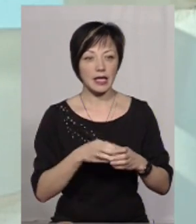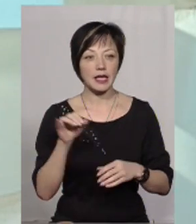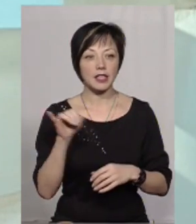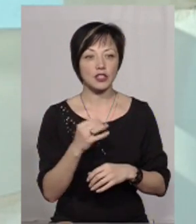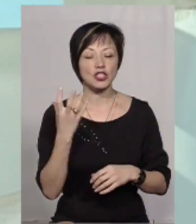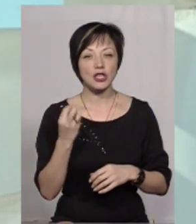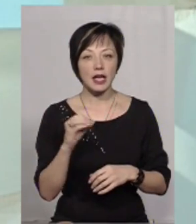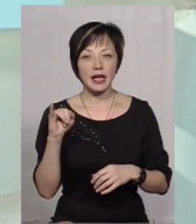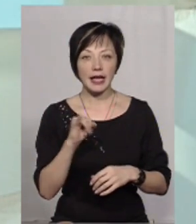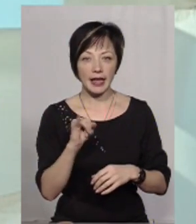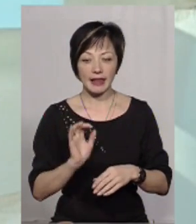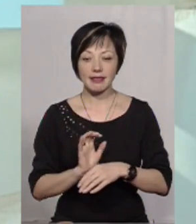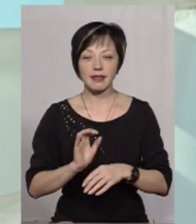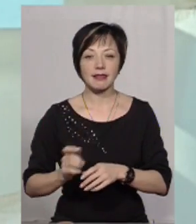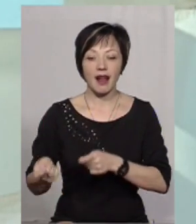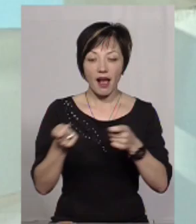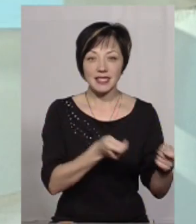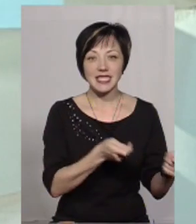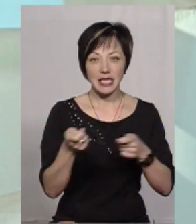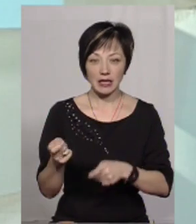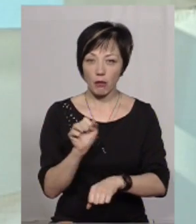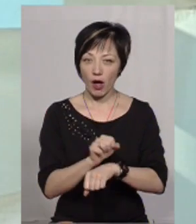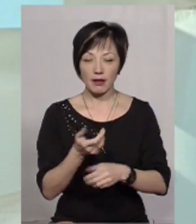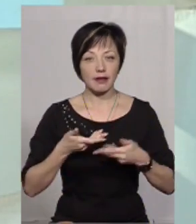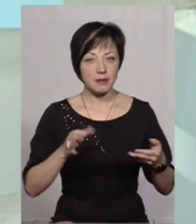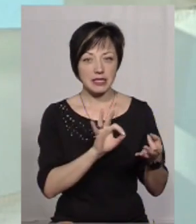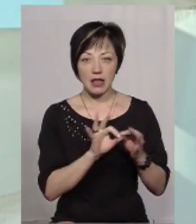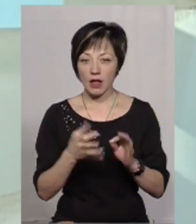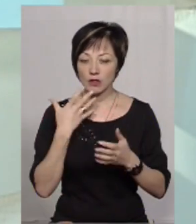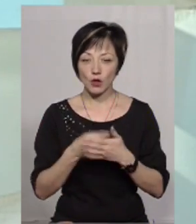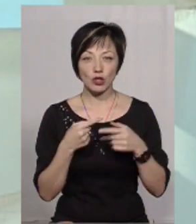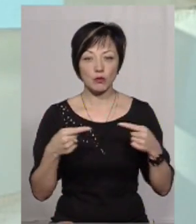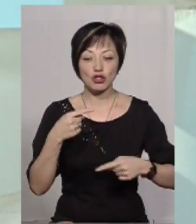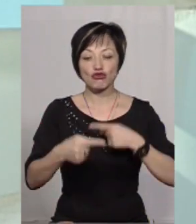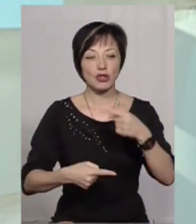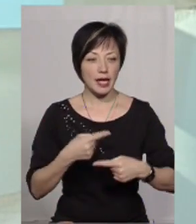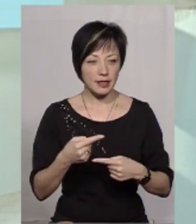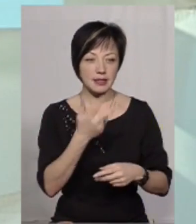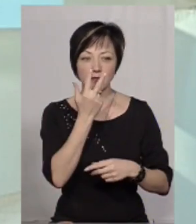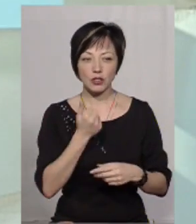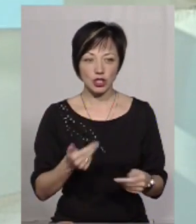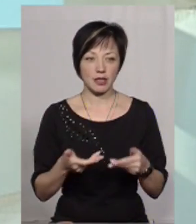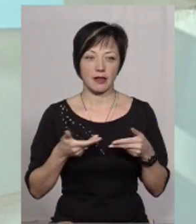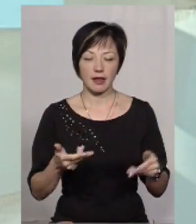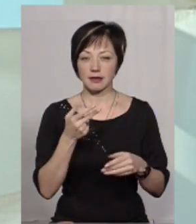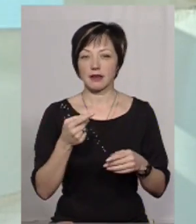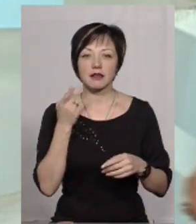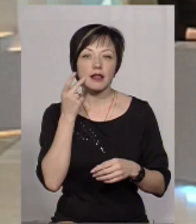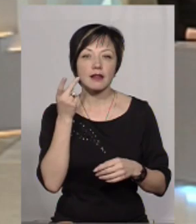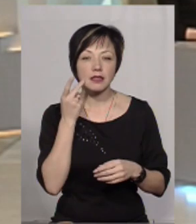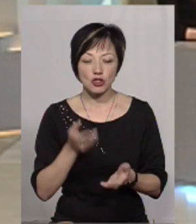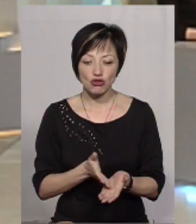і ще і транзитна блокада, тобто нам досить складно свої товари через звичні для нас традиційні